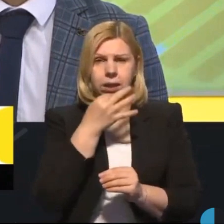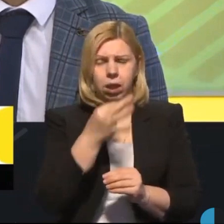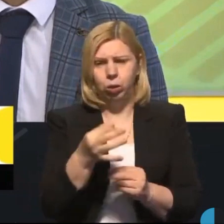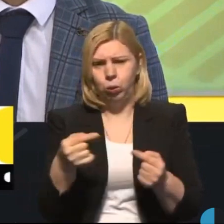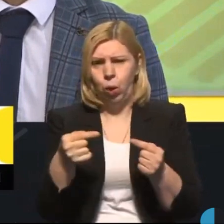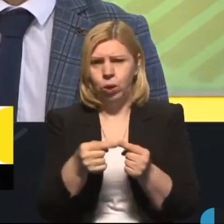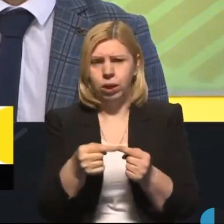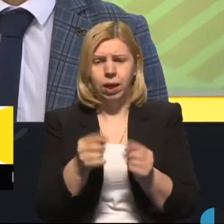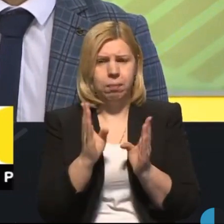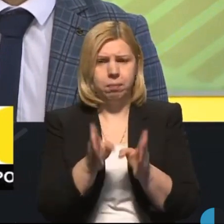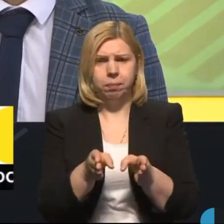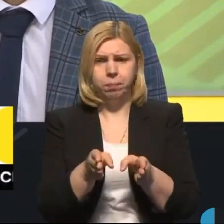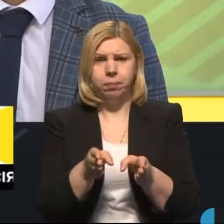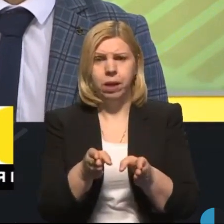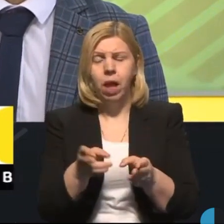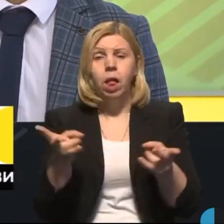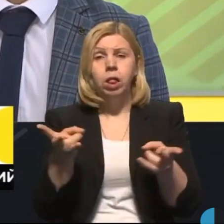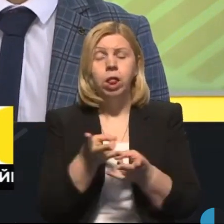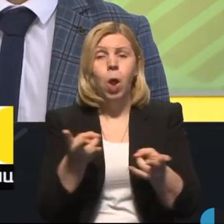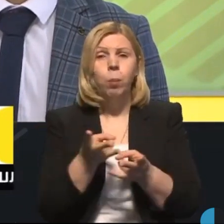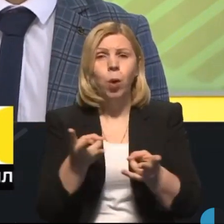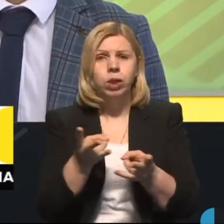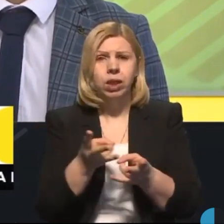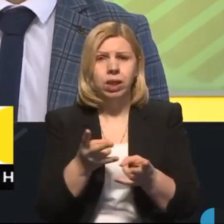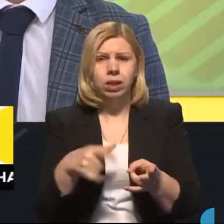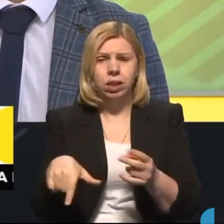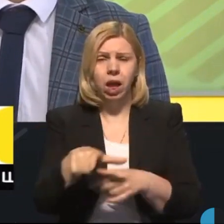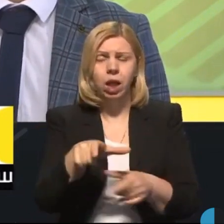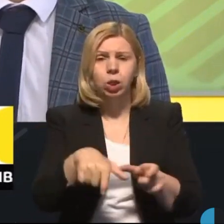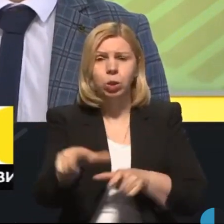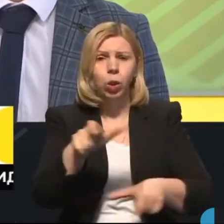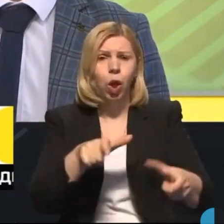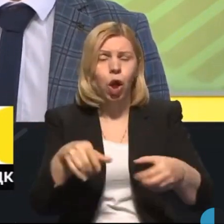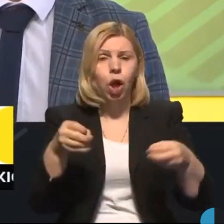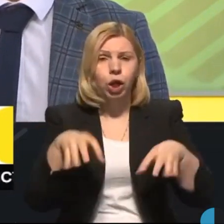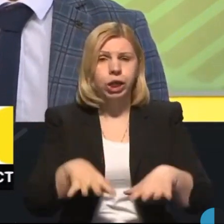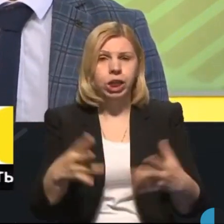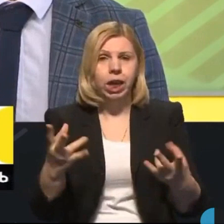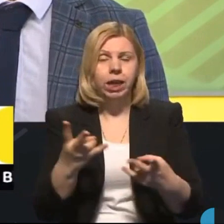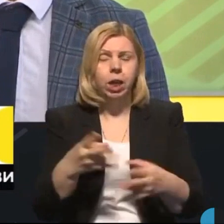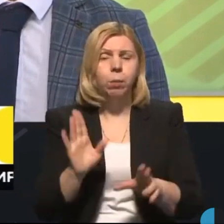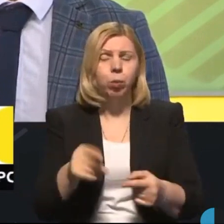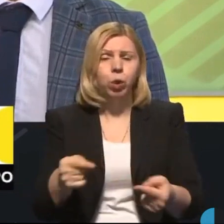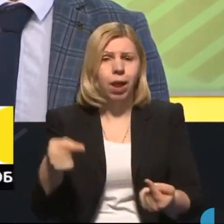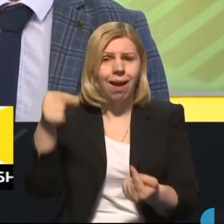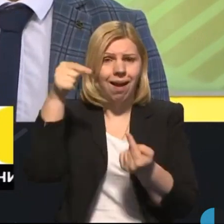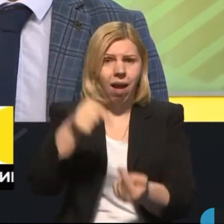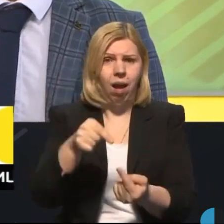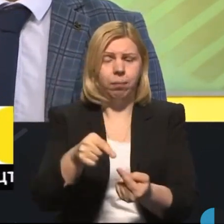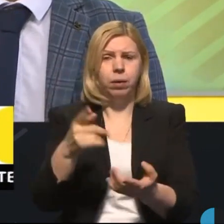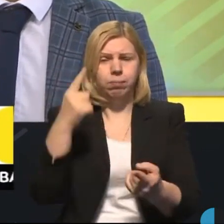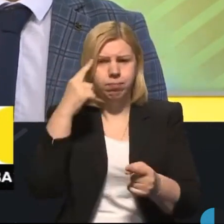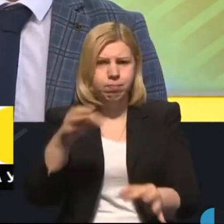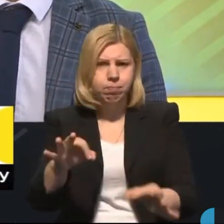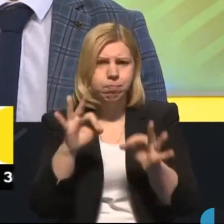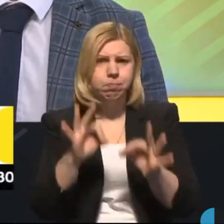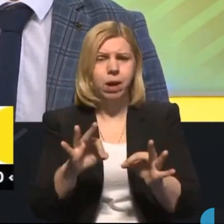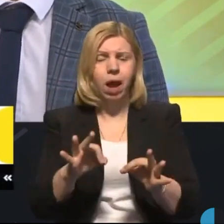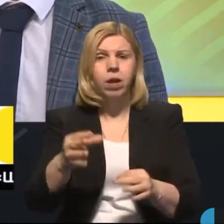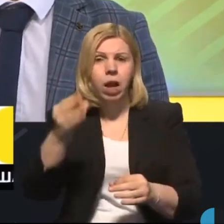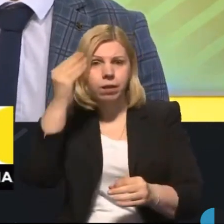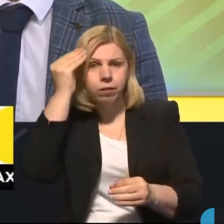конкретно, що необхідні інфраструктурні рішення, які будуть доцільні, виважені і